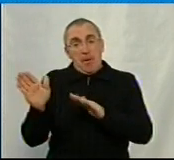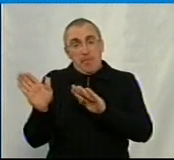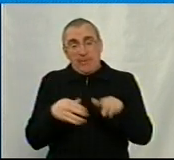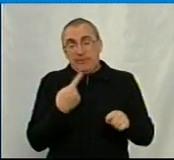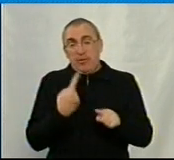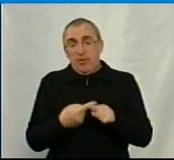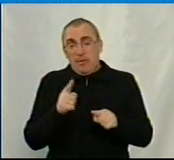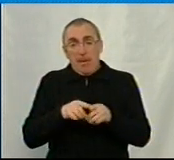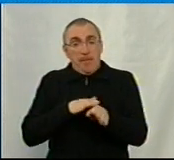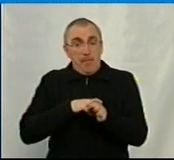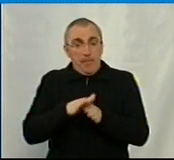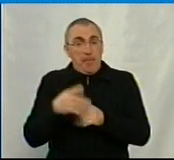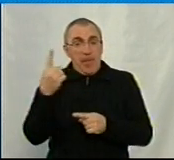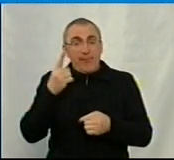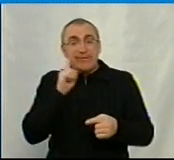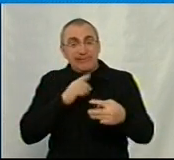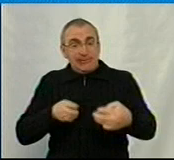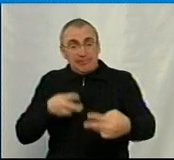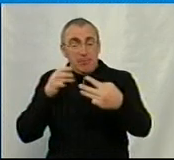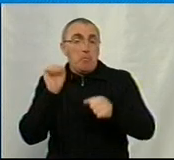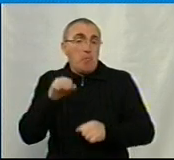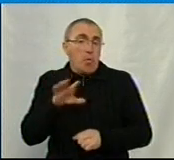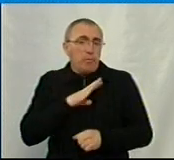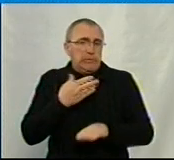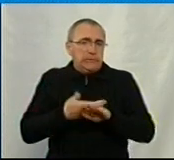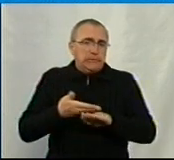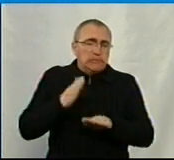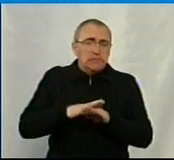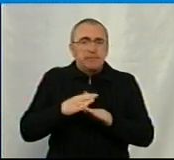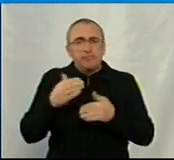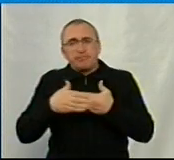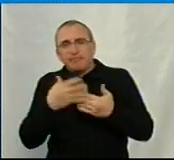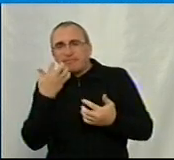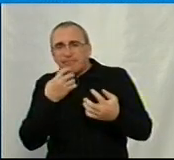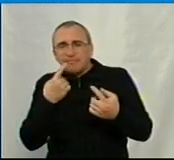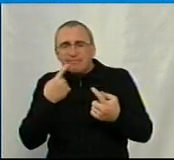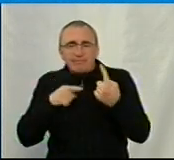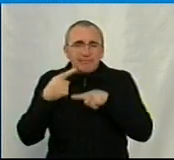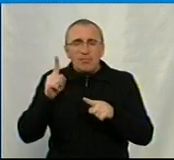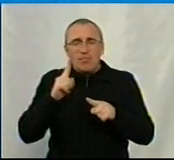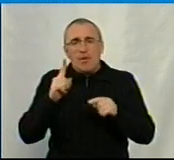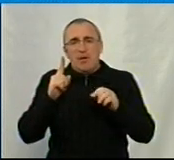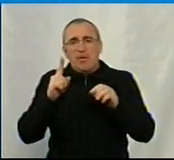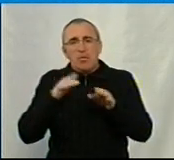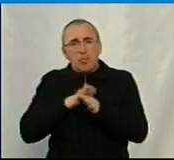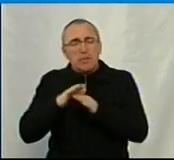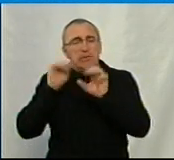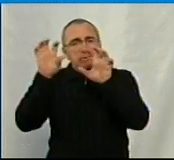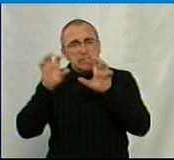проведення першої сесії можуть бути критичні зауваження в ваш бік на предмет дотримання законності,